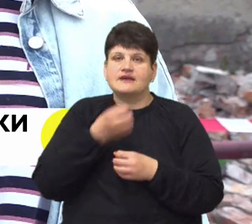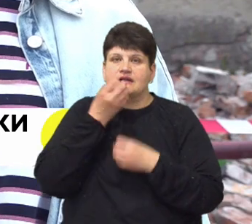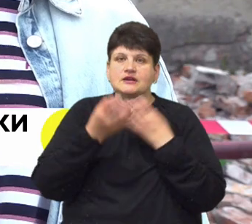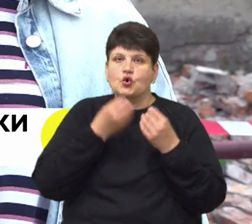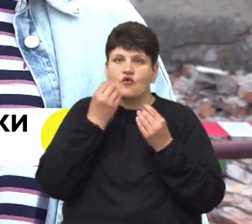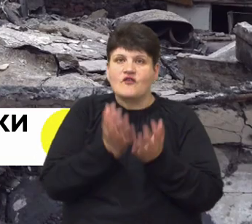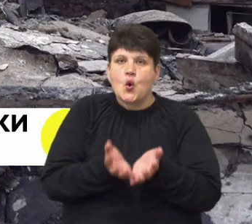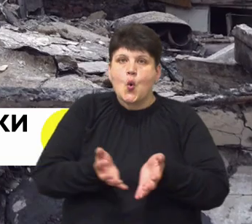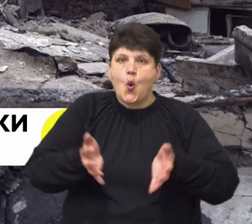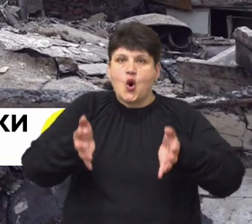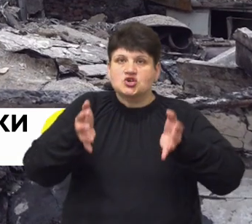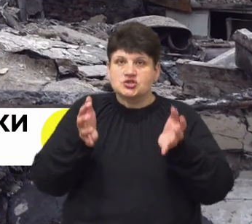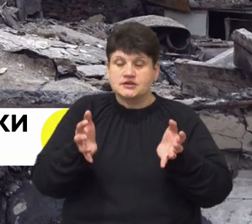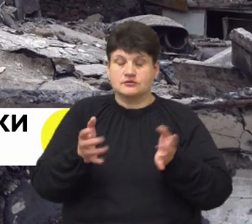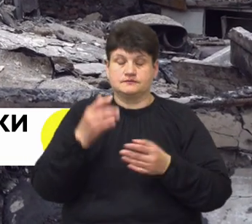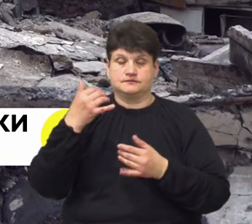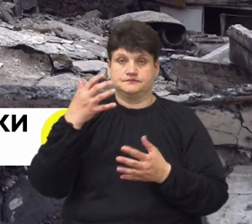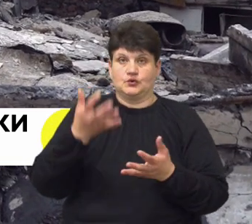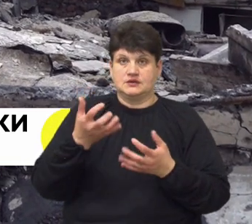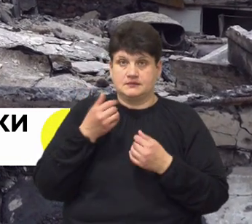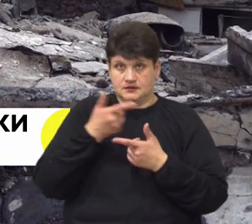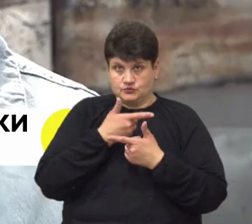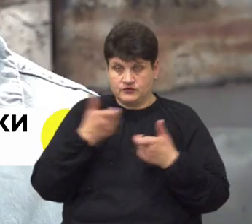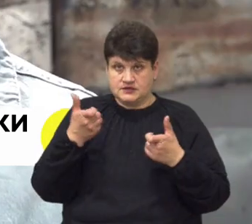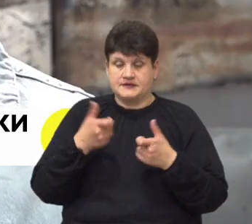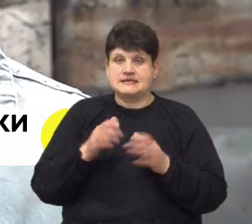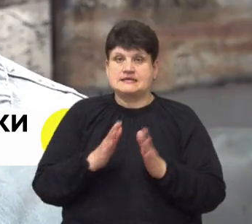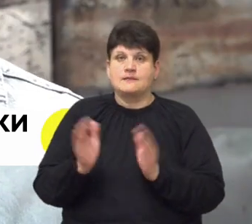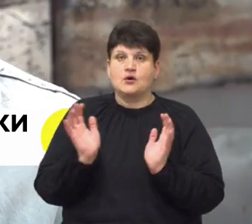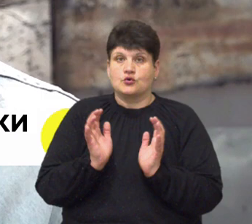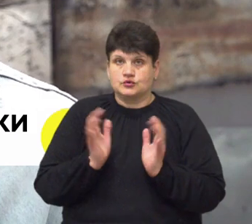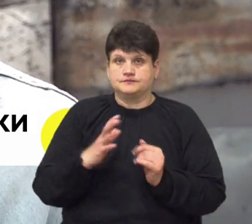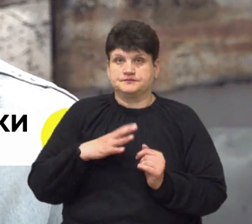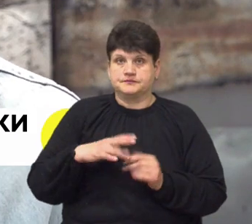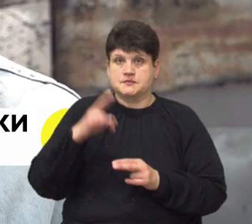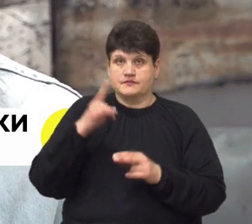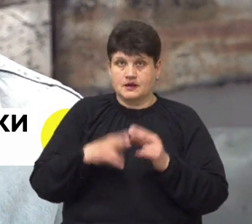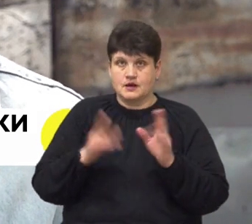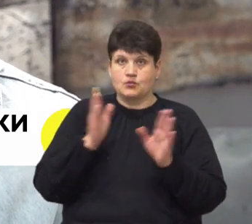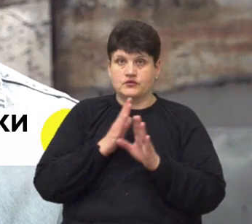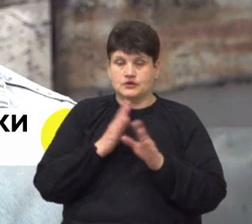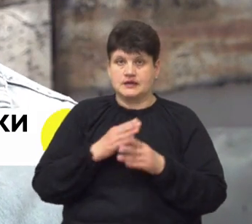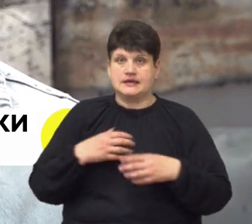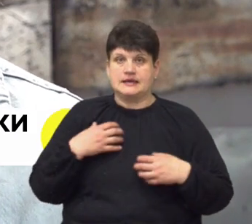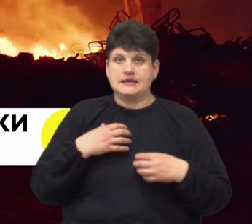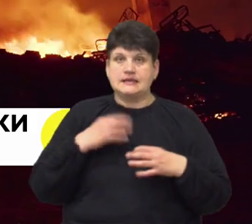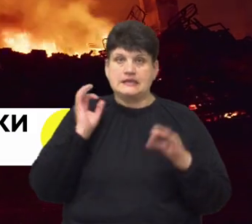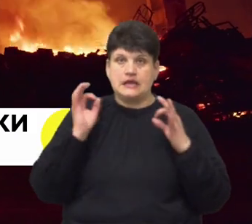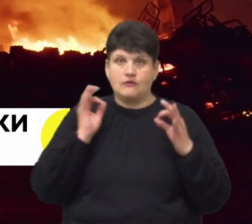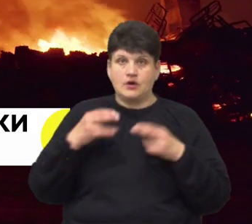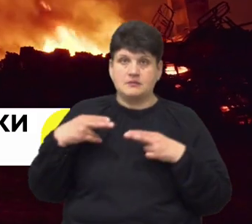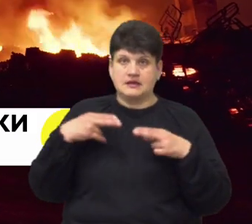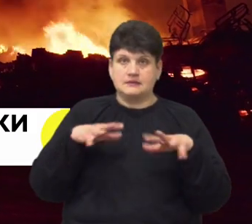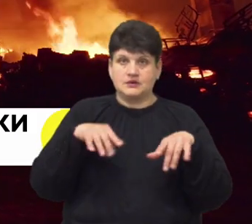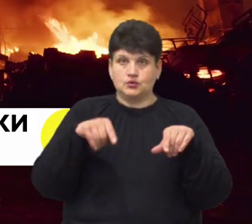травня ввечері отримала сповіщення від системи охорони підприємства. Дочекалась закінчення повітряної тривоги та приїхала на це місце. Каже,